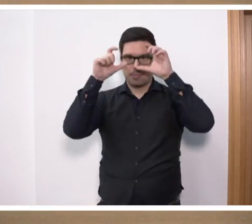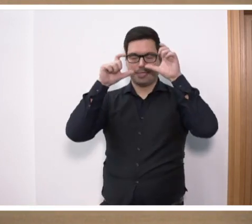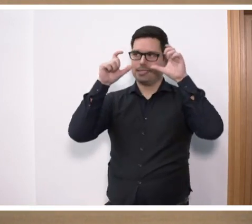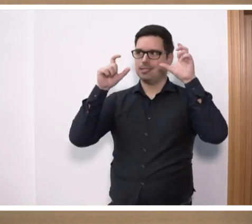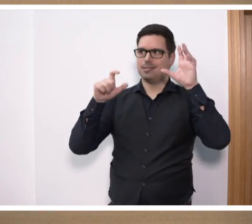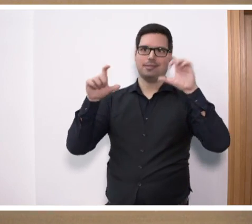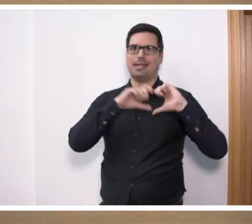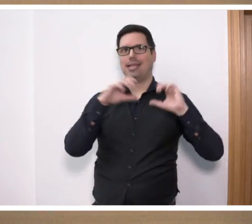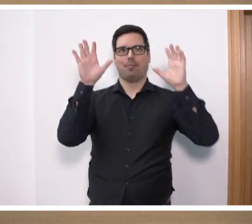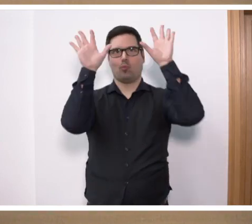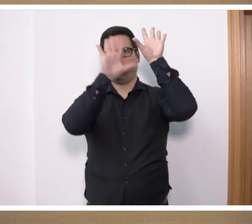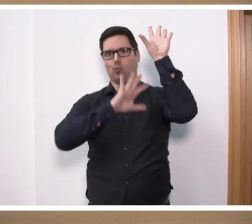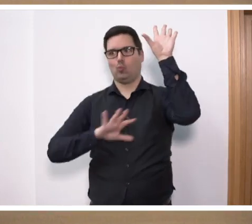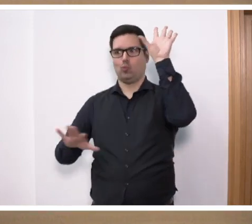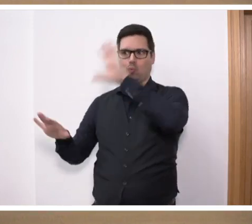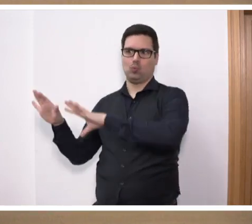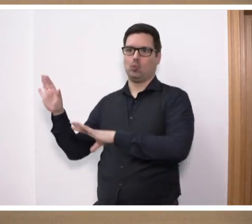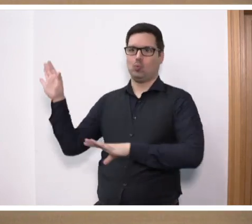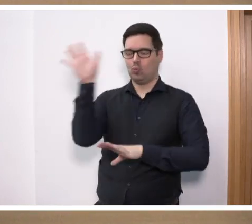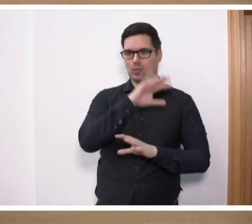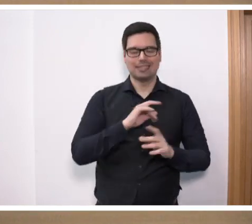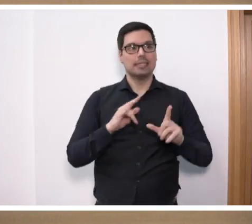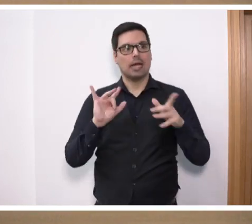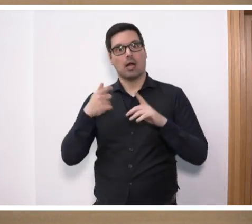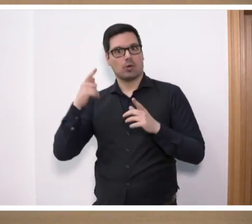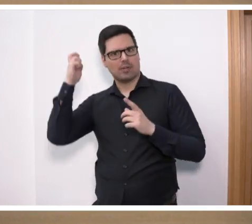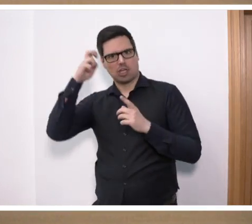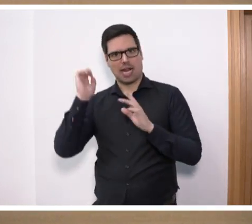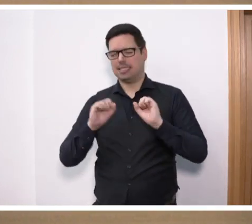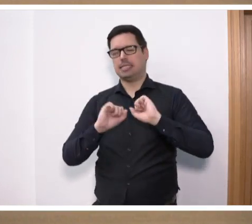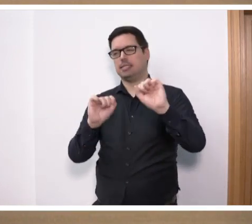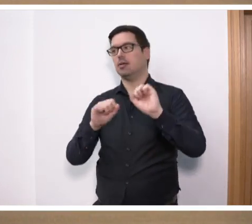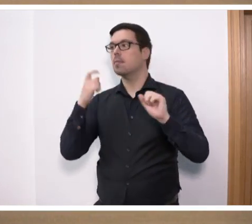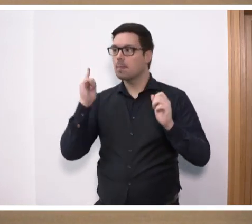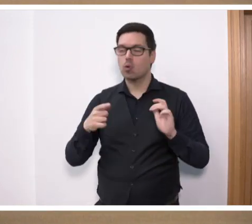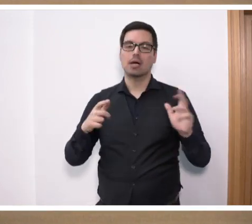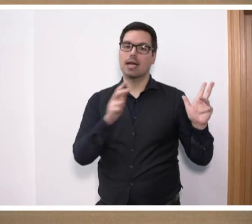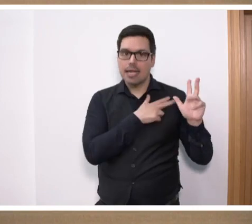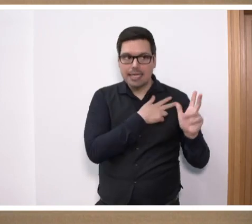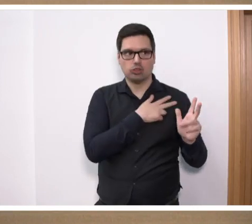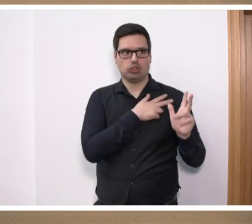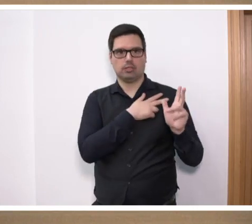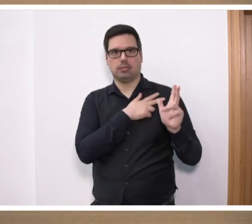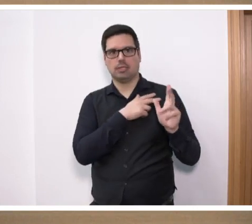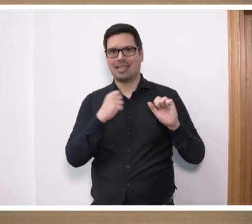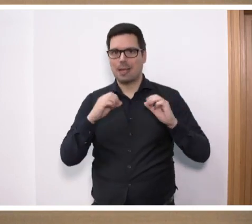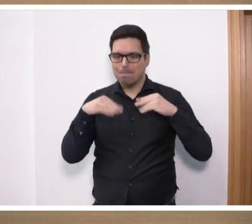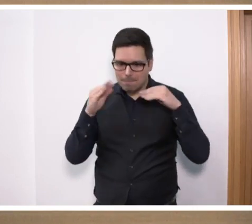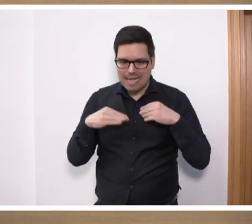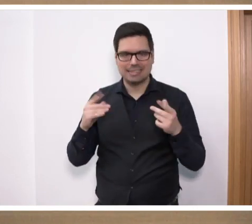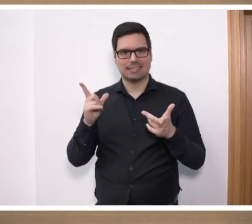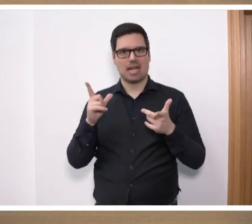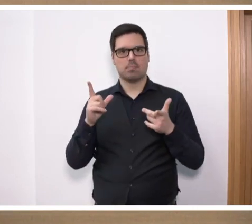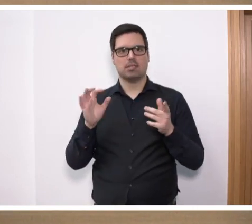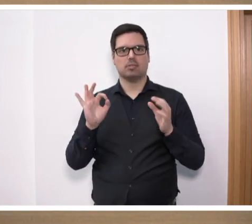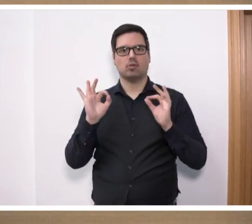Ein Stück weit ist das auch Realitätsverweigerung. Wir brauchen wirkliche, echte und durchschlagende Maßnahmen, um die